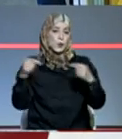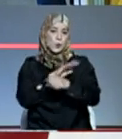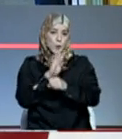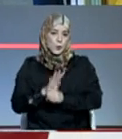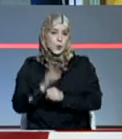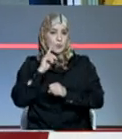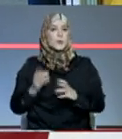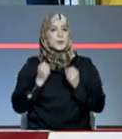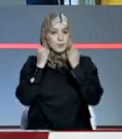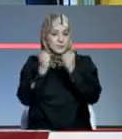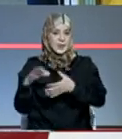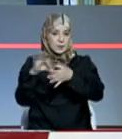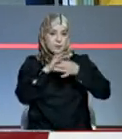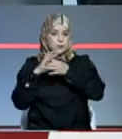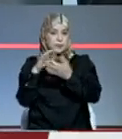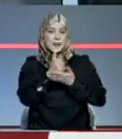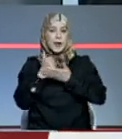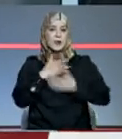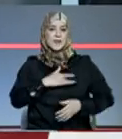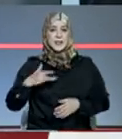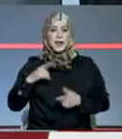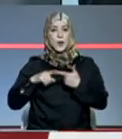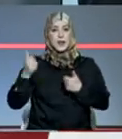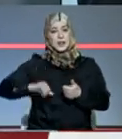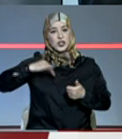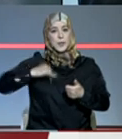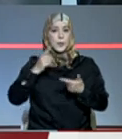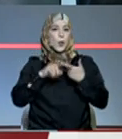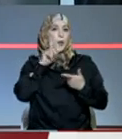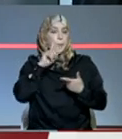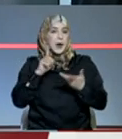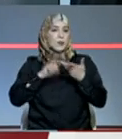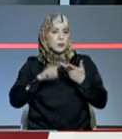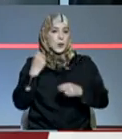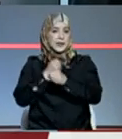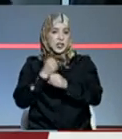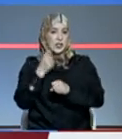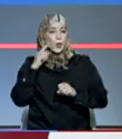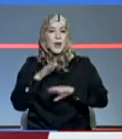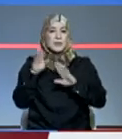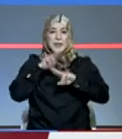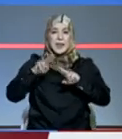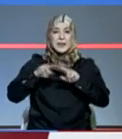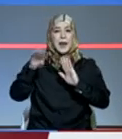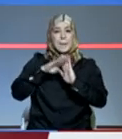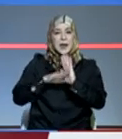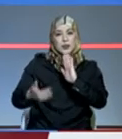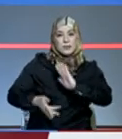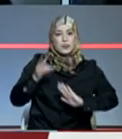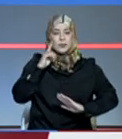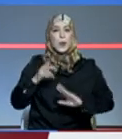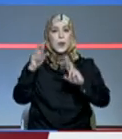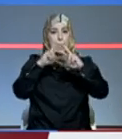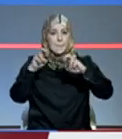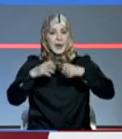وتعزيز مجالات التعاون في قطاعات الصحة والشباب والمرأة والتشغيل ومعالجة الهجرة غير نظامية والبحث العلمي والتعليم